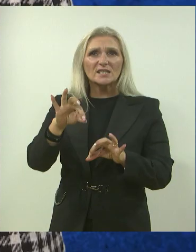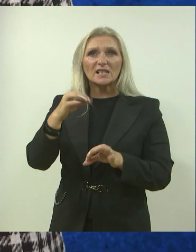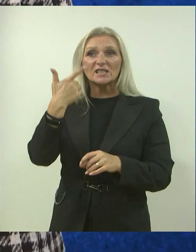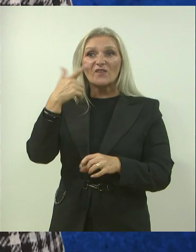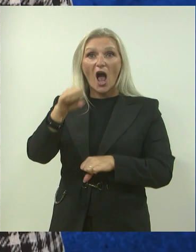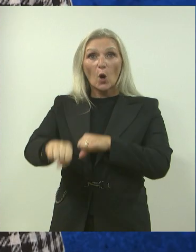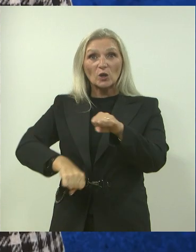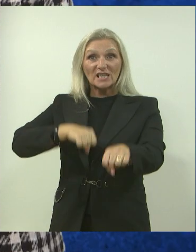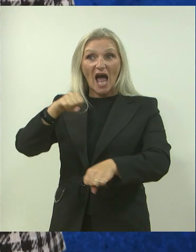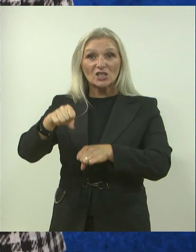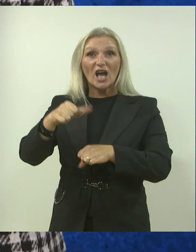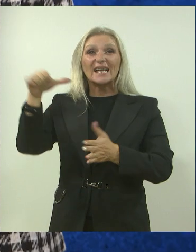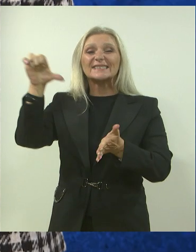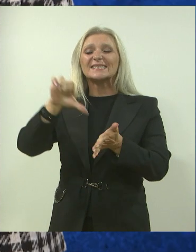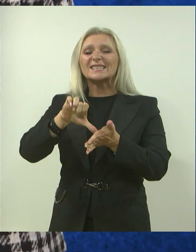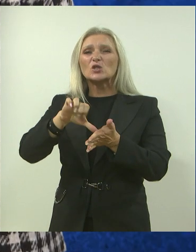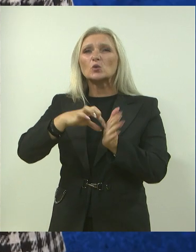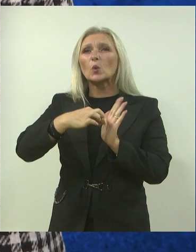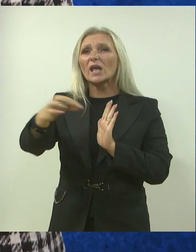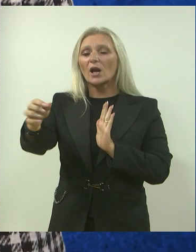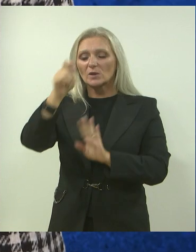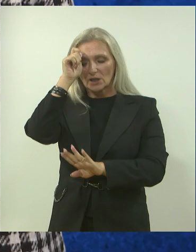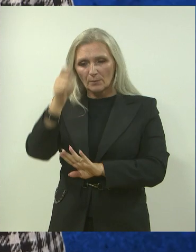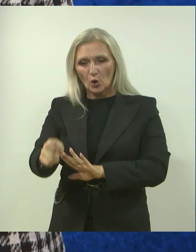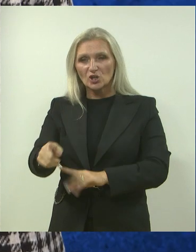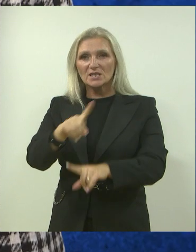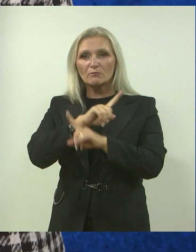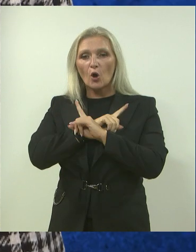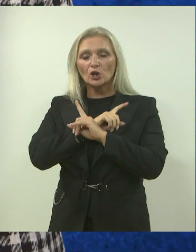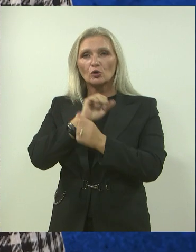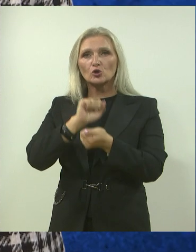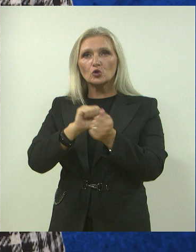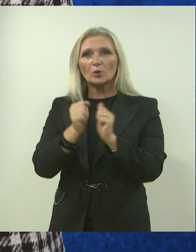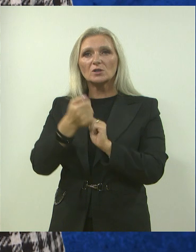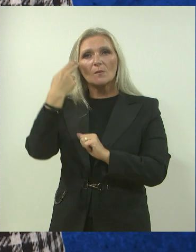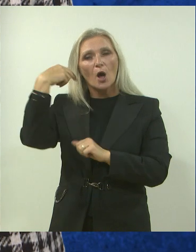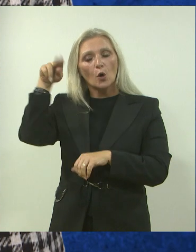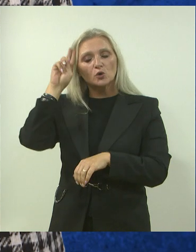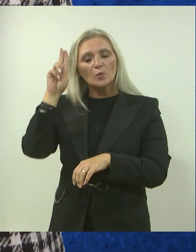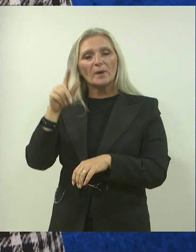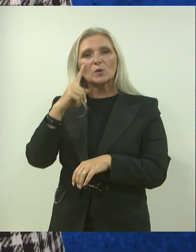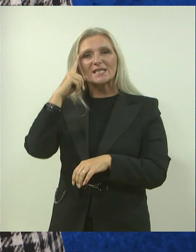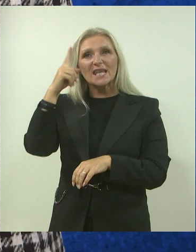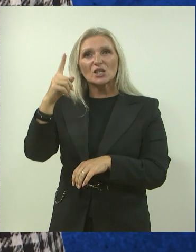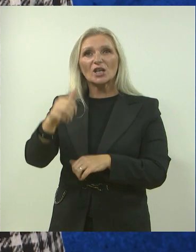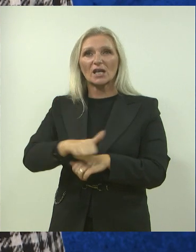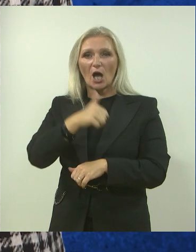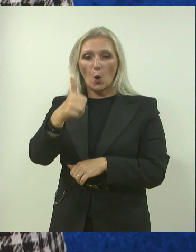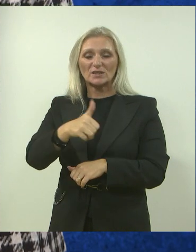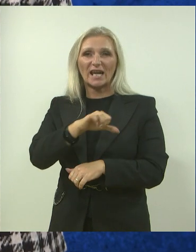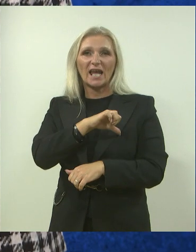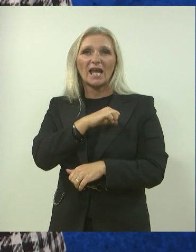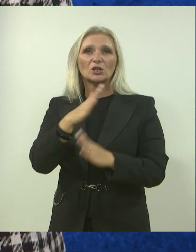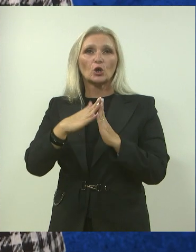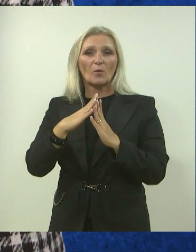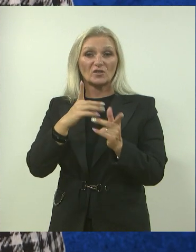prijeđe tisuće kilometara, a sve kako bi odao počas poginulim suborcima i kako bi uspomenu na njih te sjećanja na godine domovinskog rata